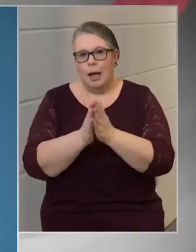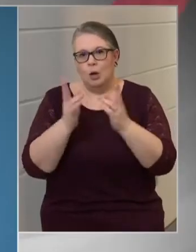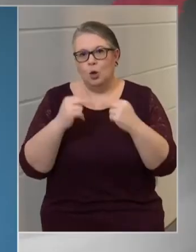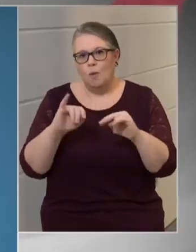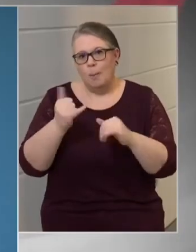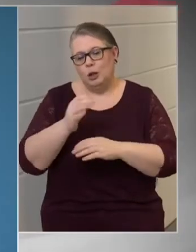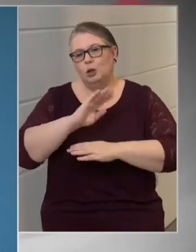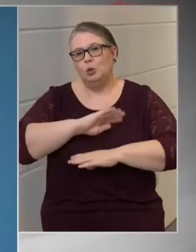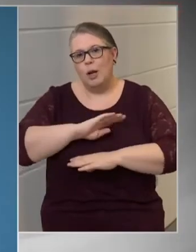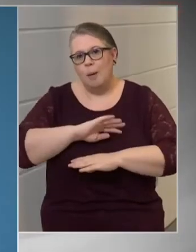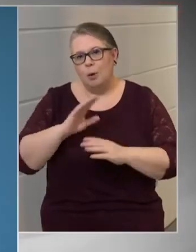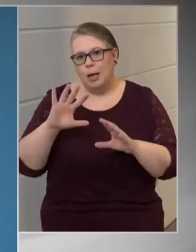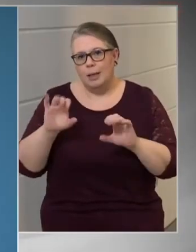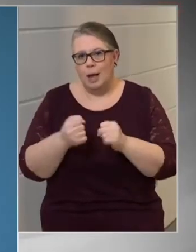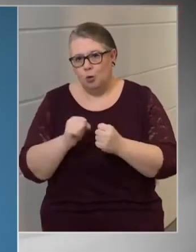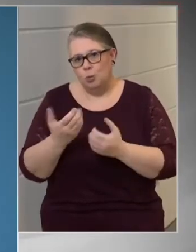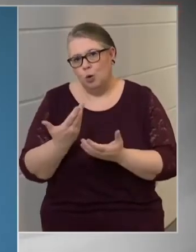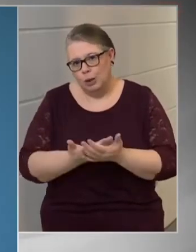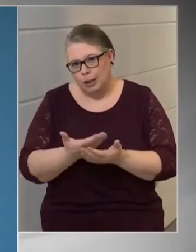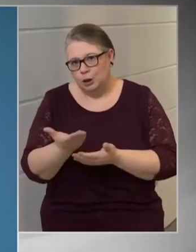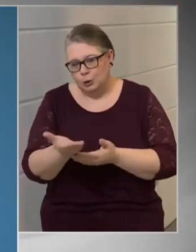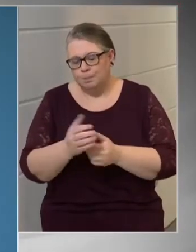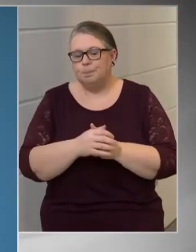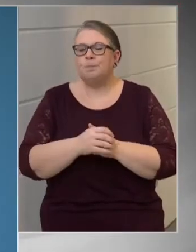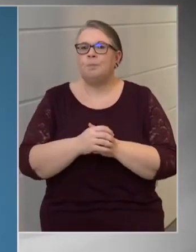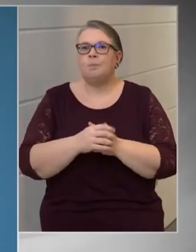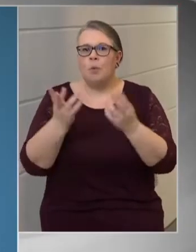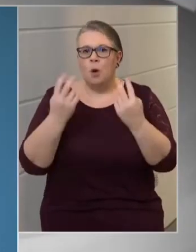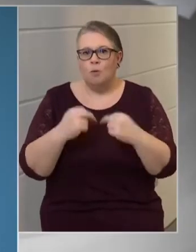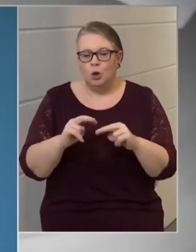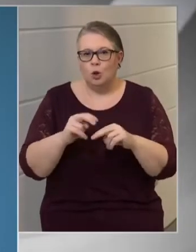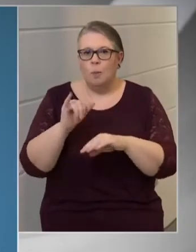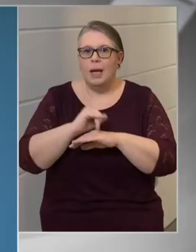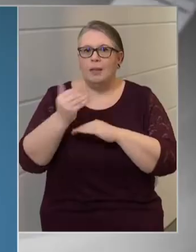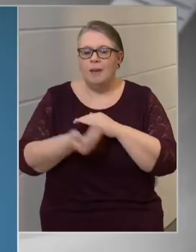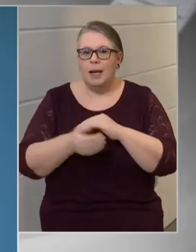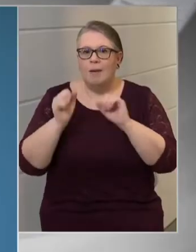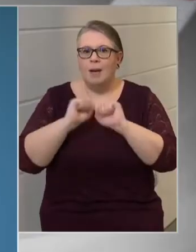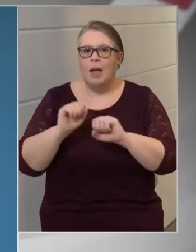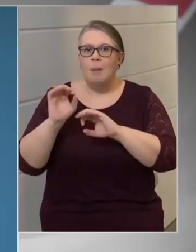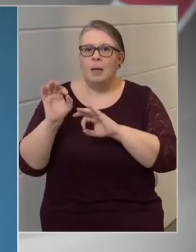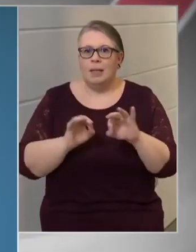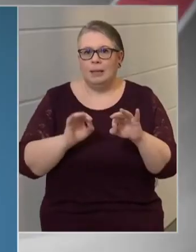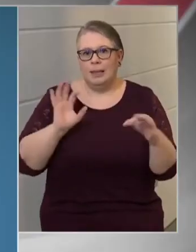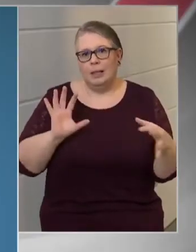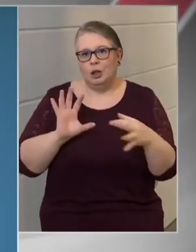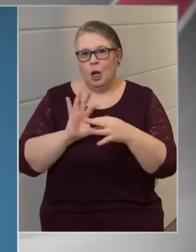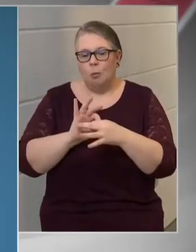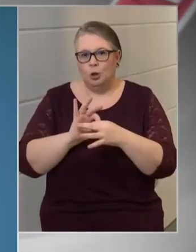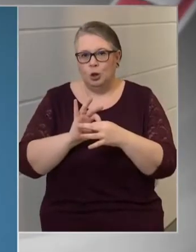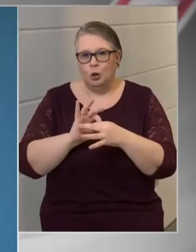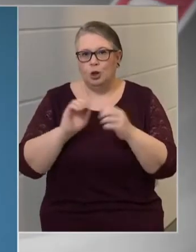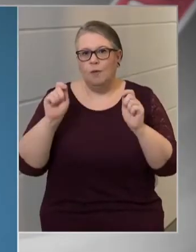továbbra is a türelmüket és az együttműködésüket! Folytatnám a hétvégén a védelmi intézkedésekkel összefüggésben végrehajtott rendőri